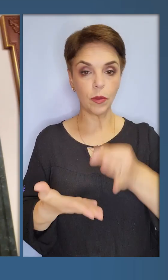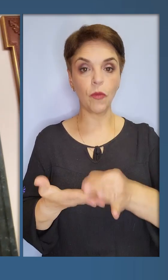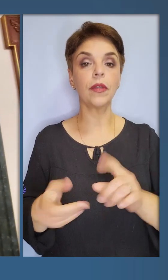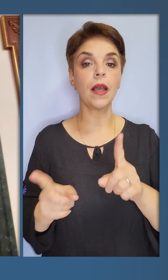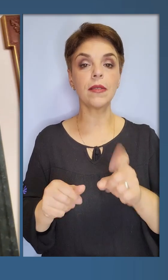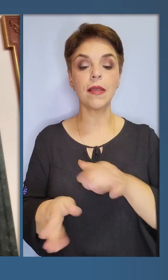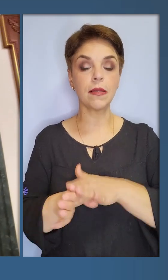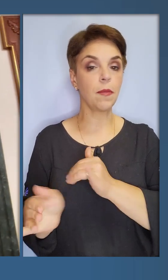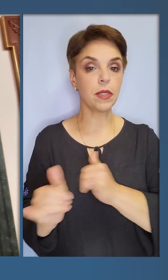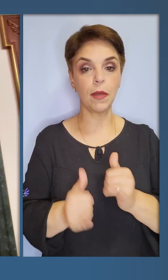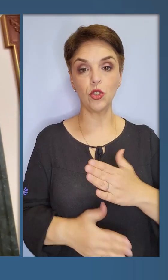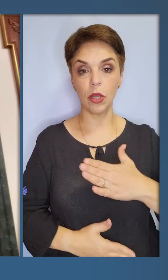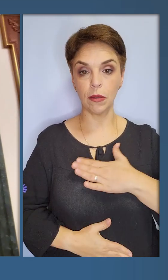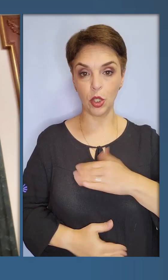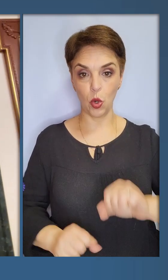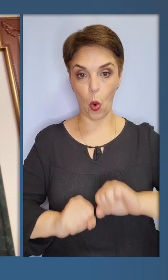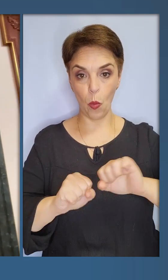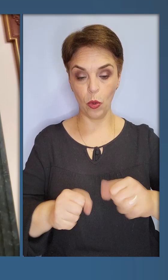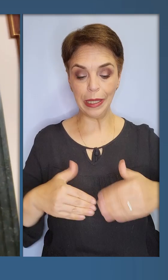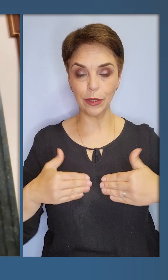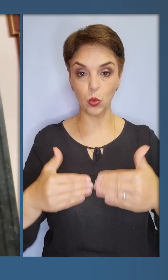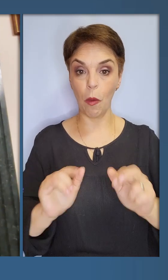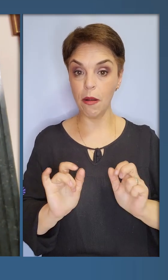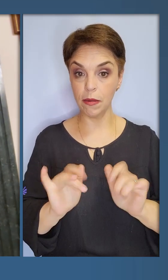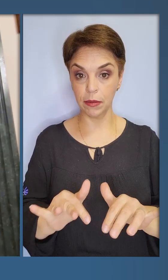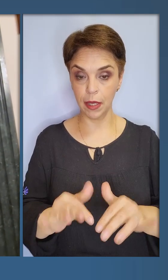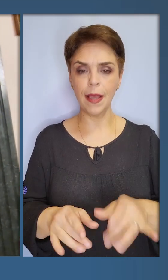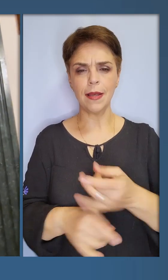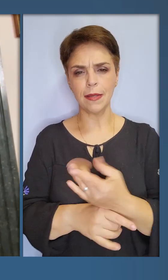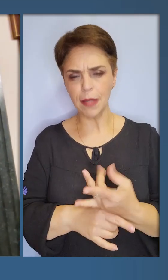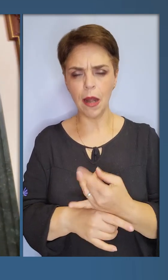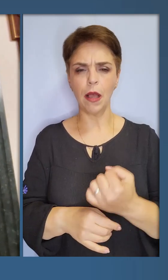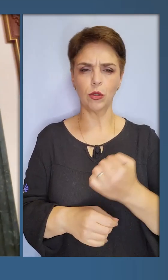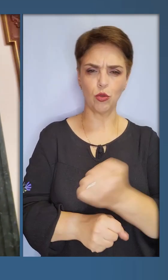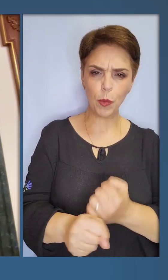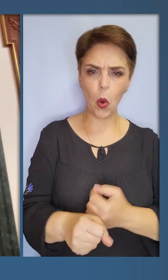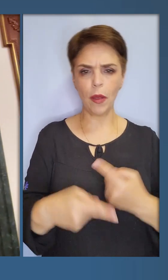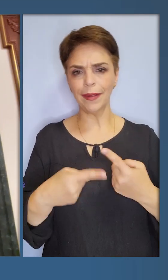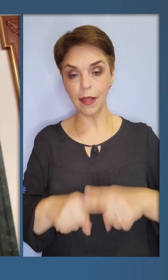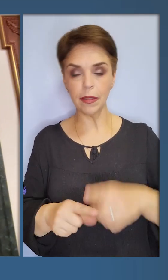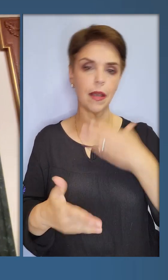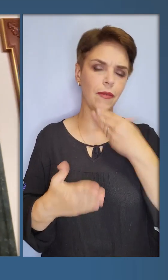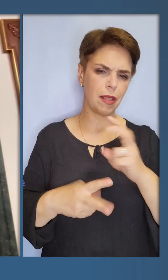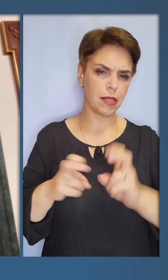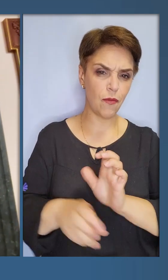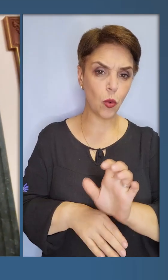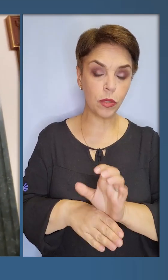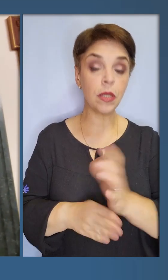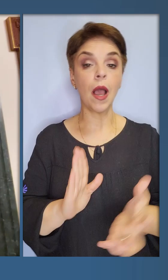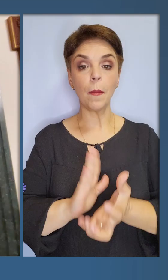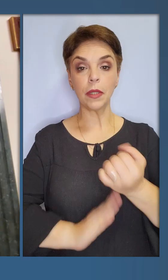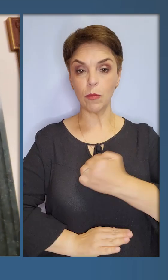тими, хто відповідає за забезпечення наших оборонних та наступальних дій. Снаряди, зброя, техніка, власне